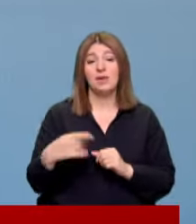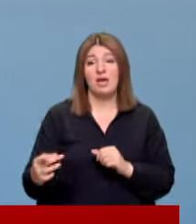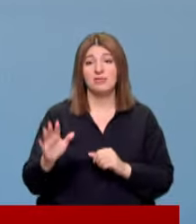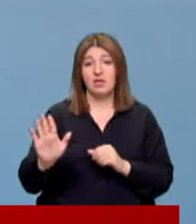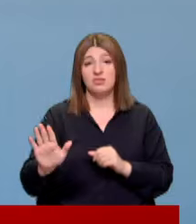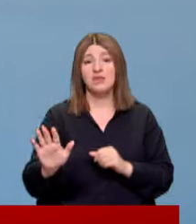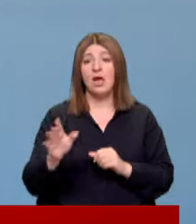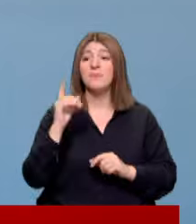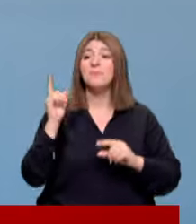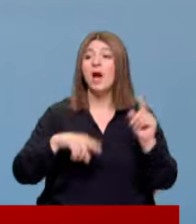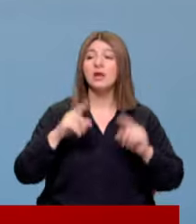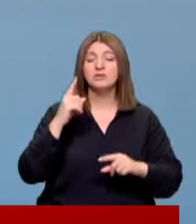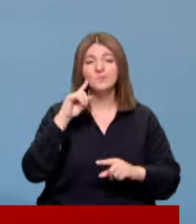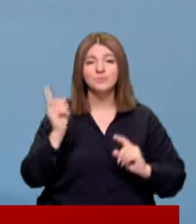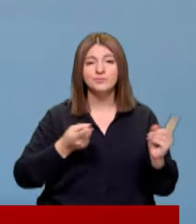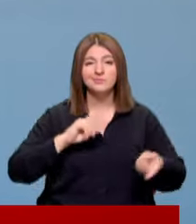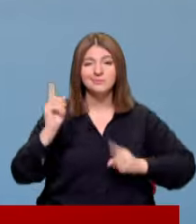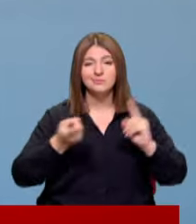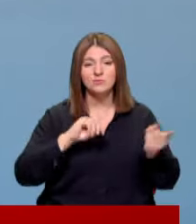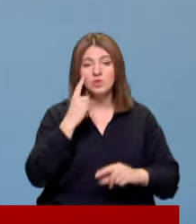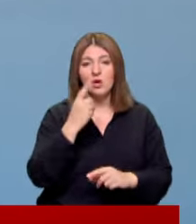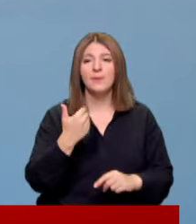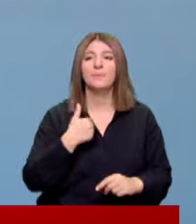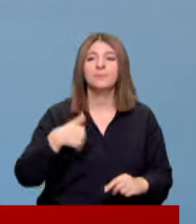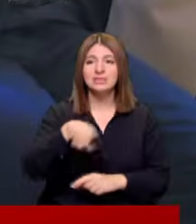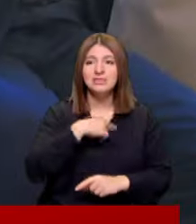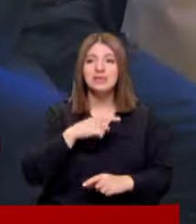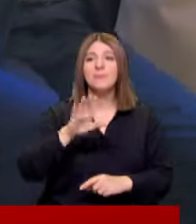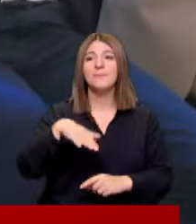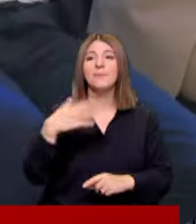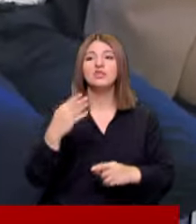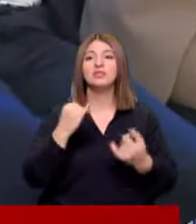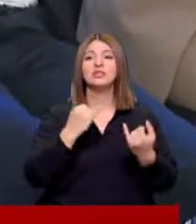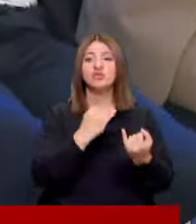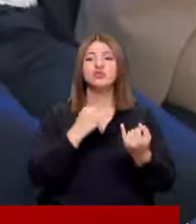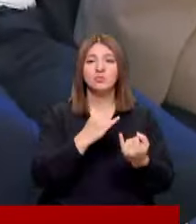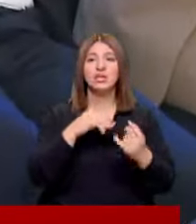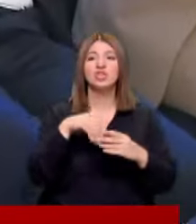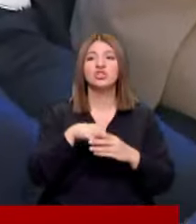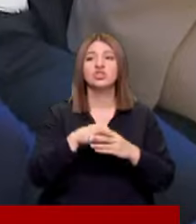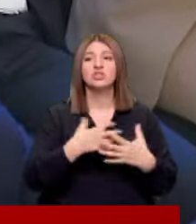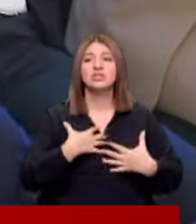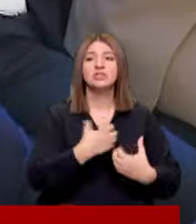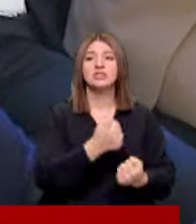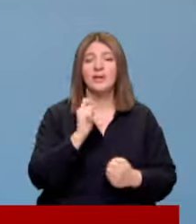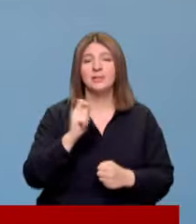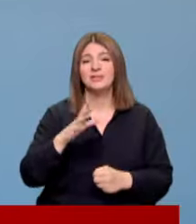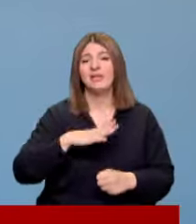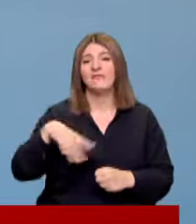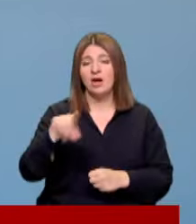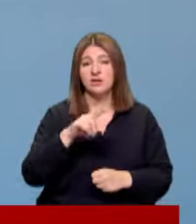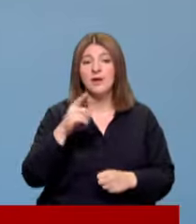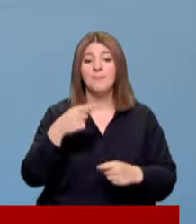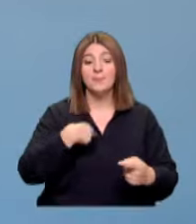da bir takım kurnazlıklarla bizi başka tartışmaların içine çekmek isteyenler var